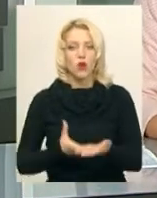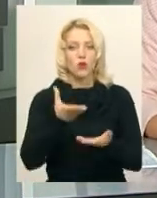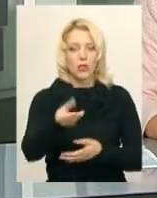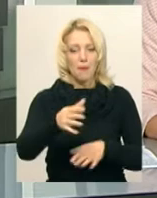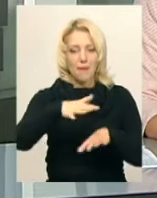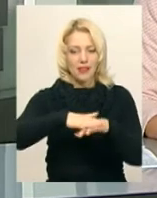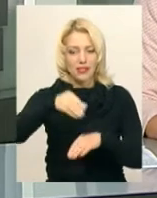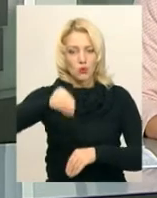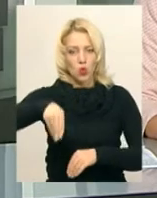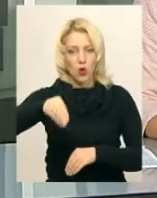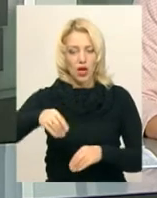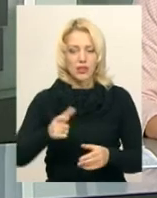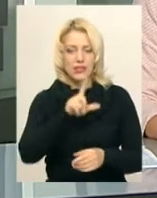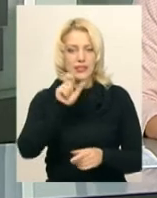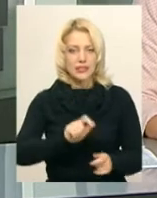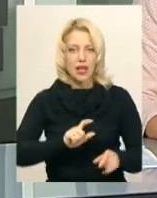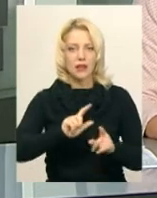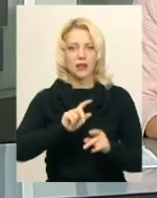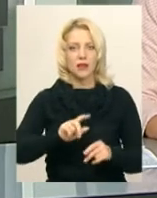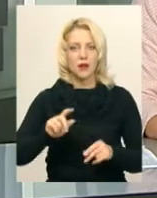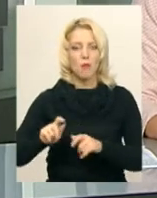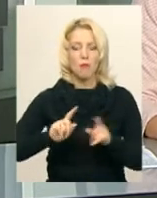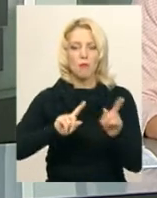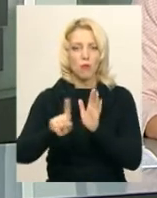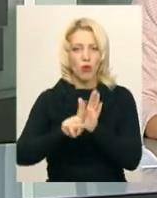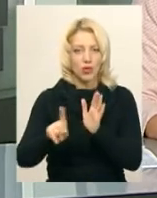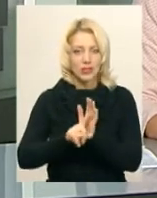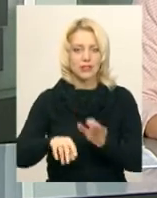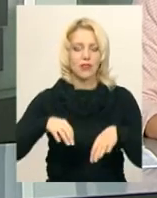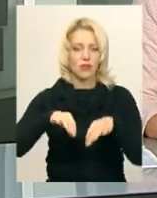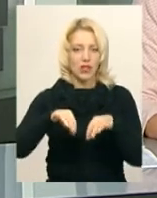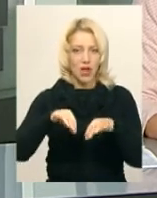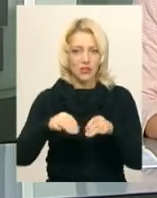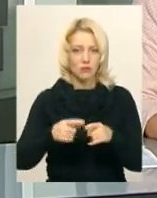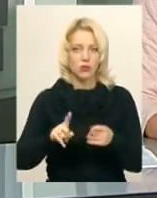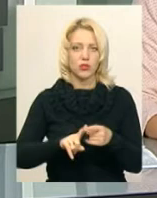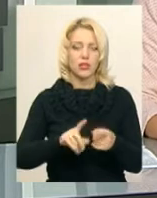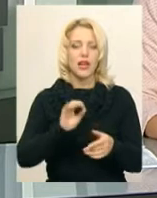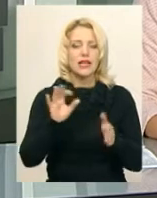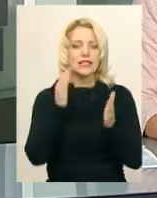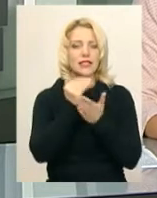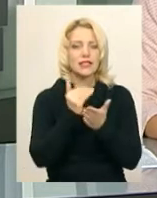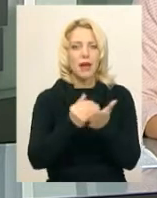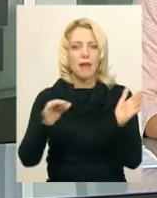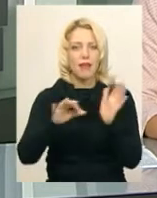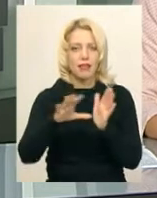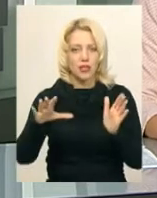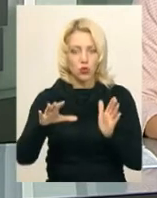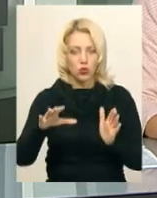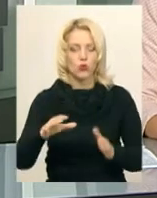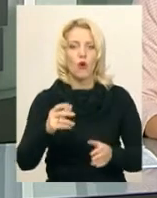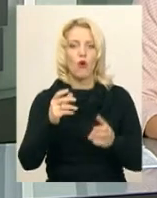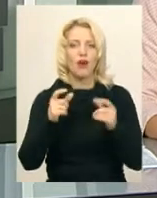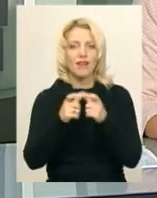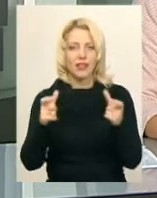карткою за проїзд у громадському транспорті Хмельницької зможуть пасажири після впровадження у місті системи електронного квитка. У міській раді підписали